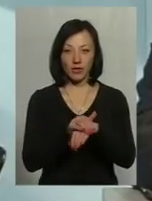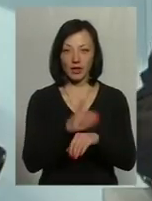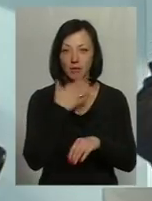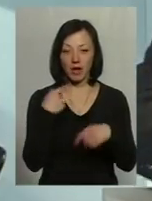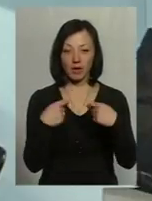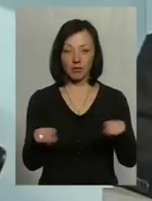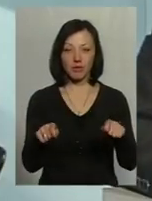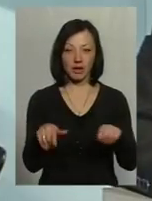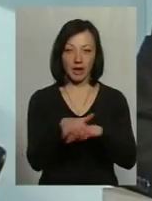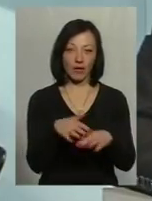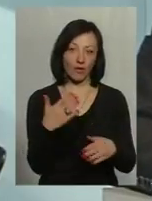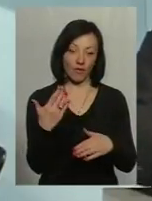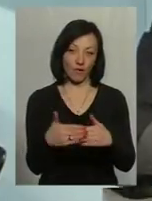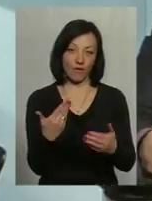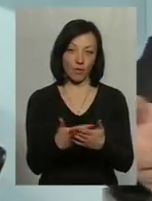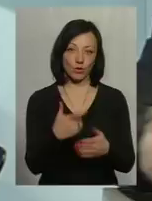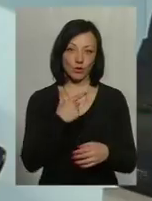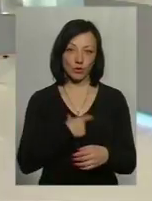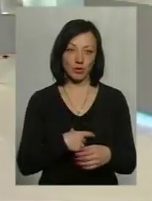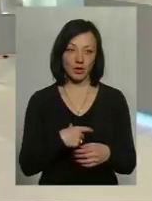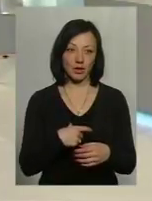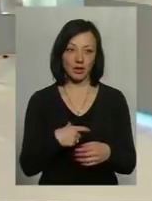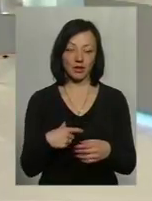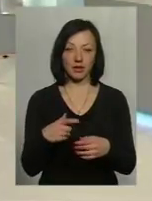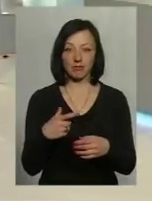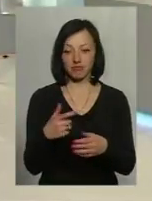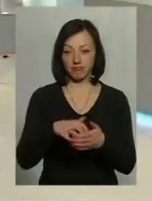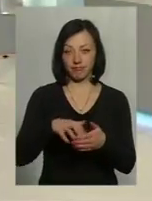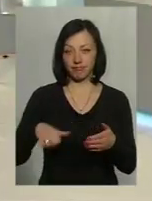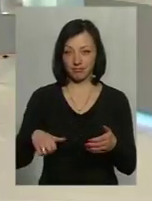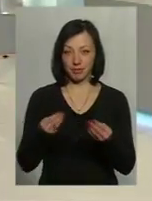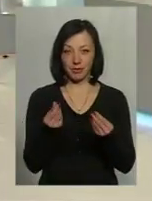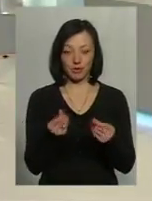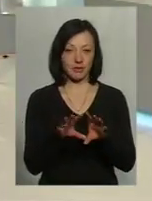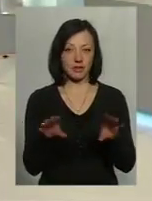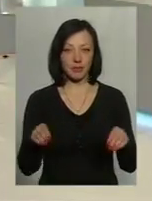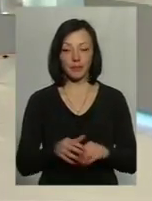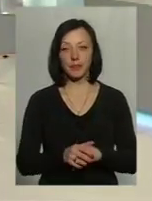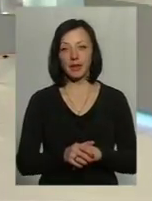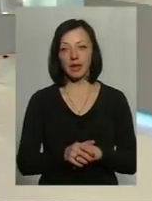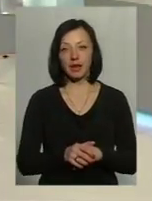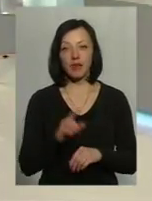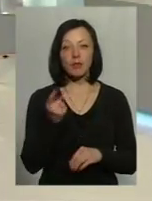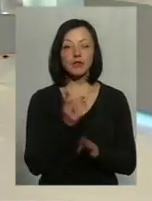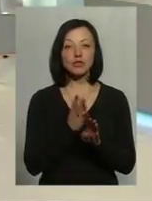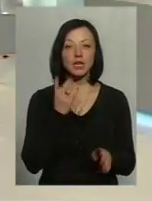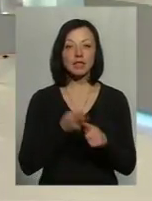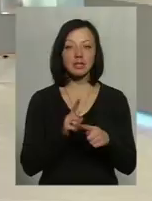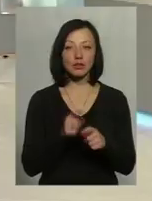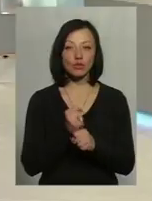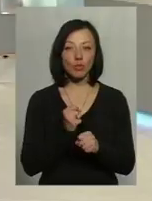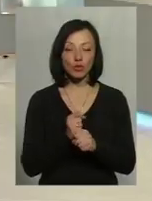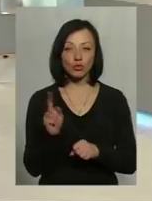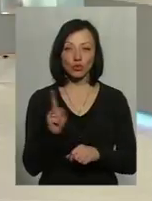товар пішов на ринку, от він собі відкат пішов і все. Тому, по першу чергу, от це було зроблено з цією